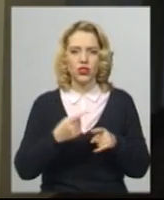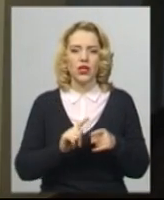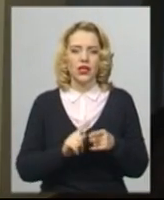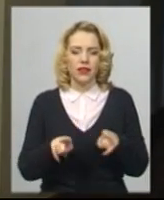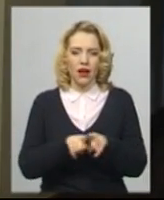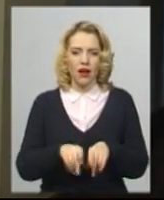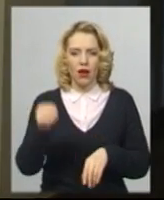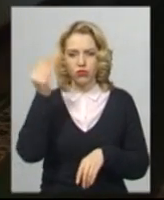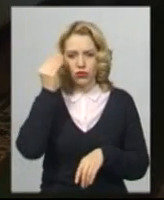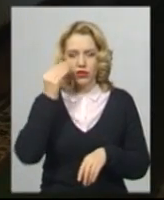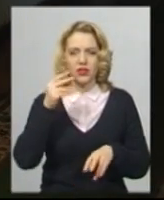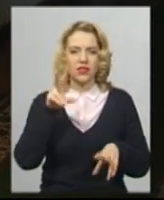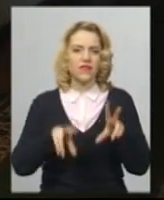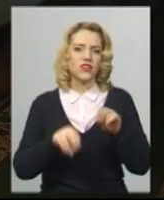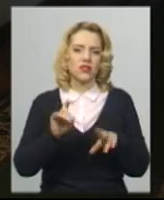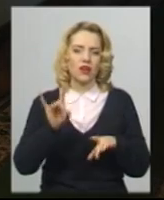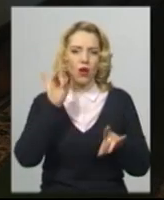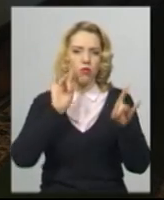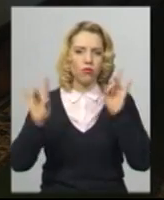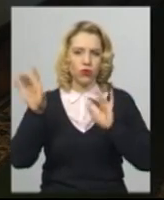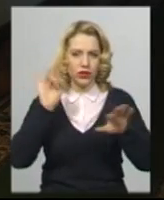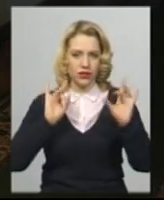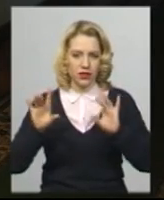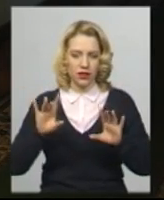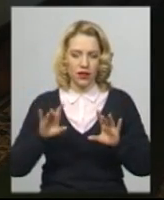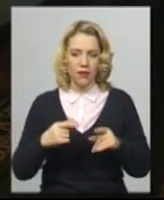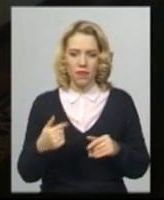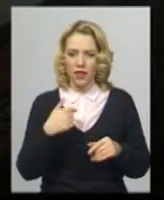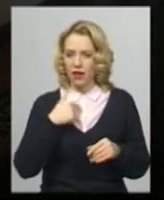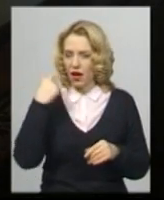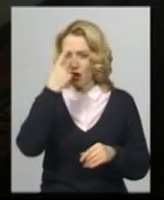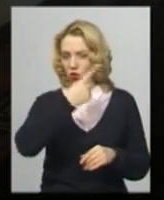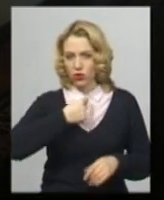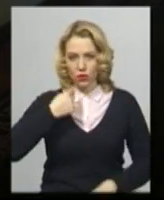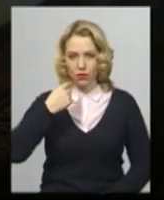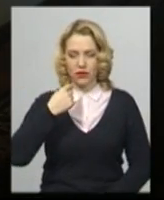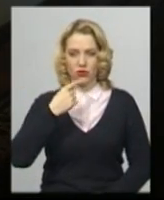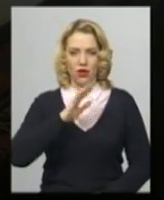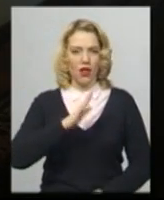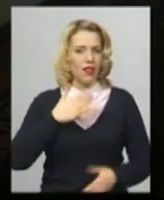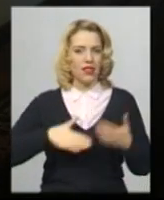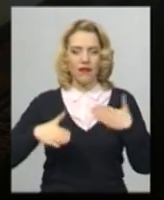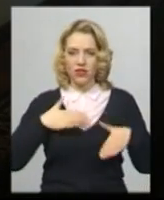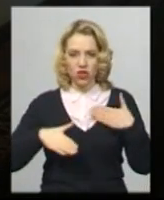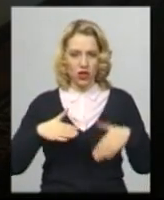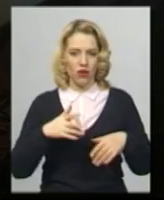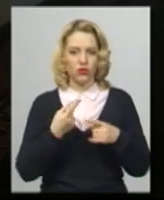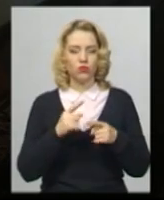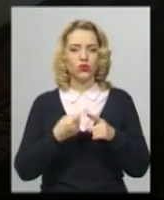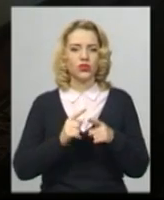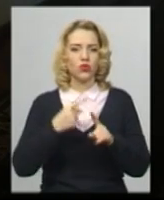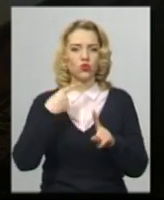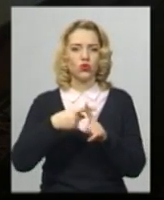депутатів – популістська. Я особисто не дуже з цього втішаюся, тому що це додаткові